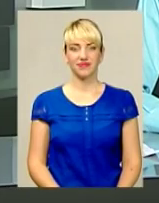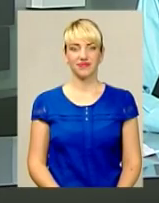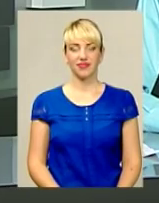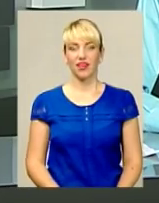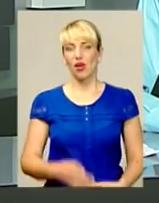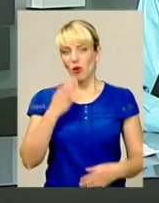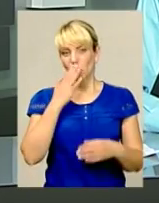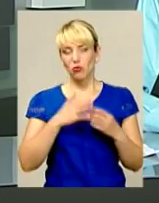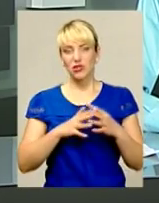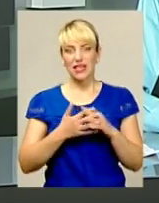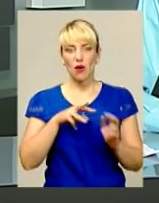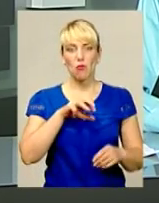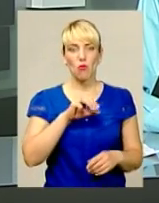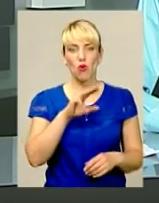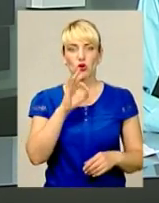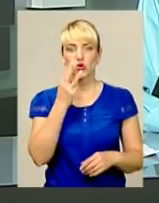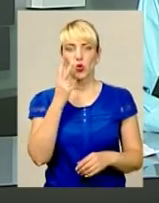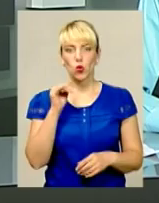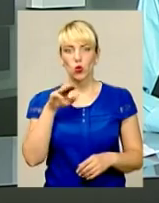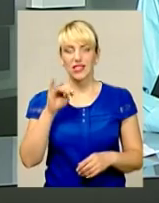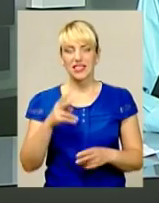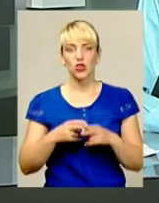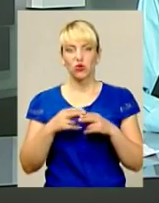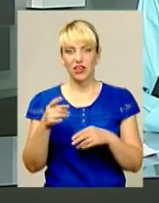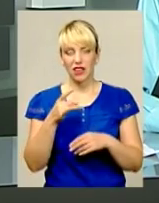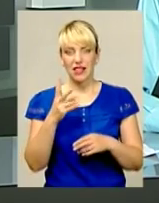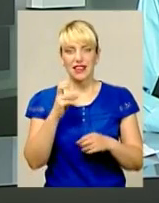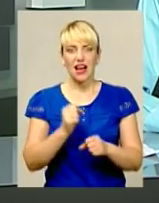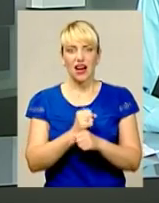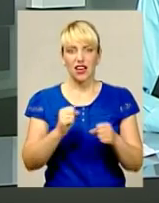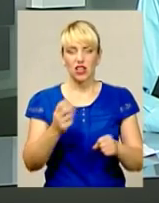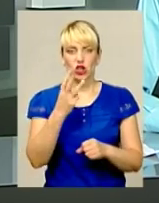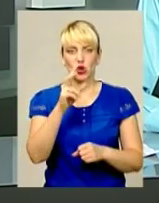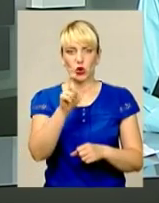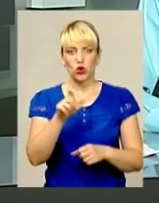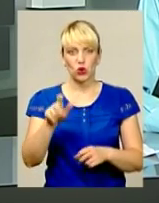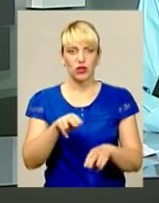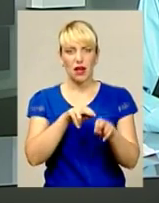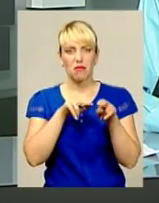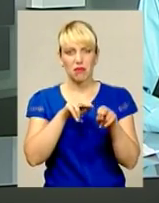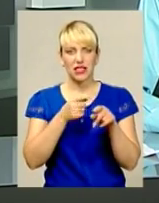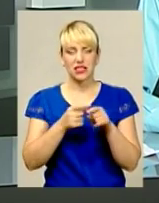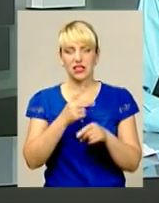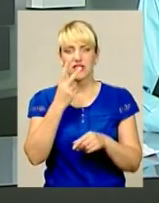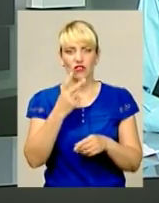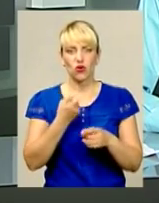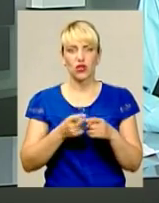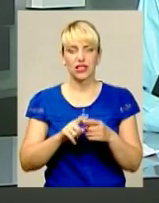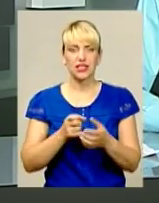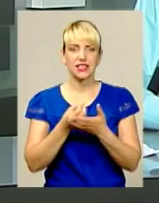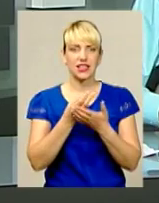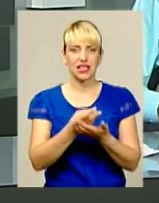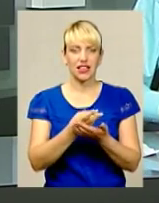Поблизу села Мушкутинці Дунаєвецького району на гранаті підірвалися троє мисливців. Двоє з них перебувають у лікарні. Медики